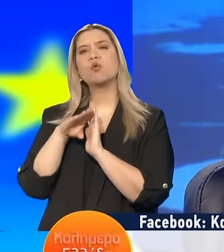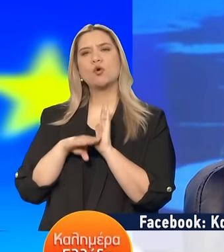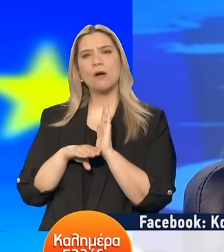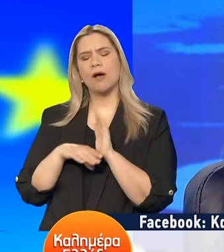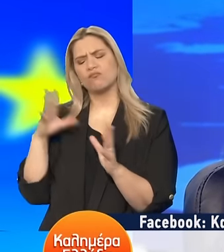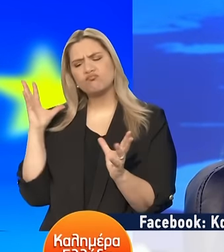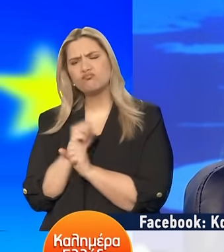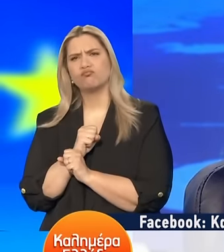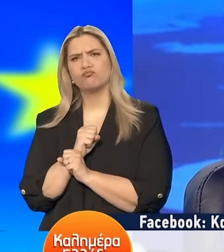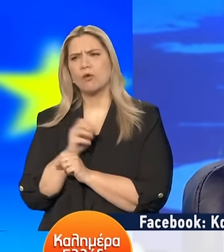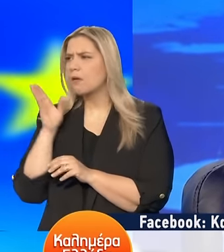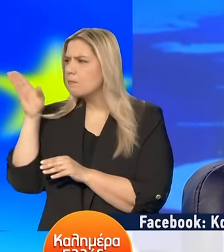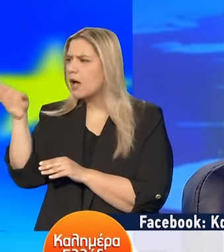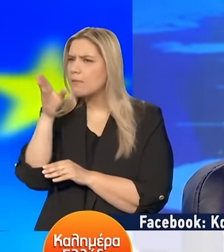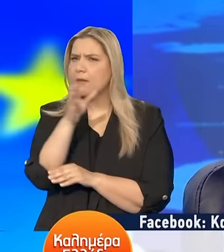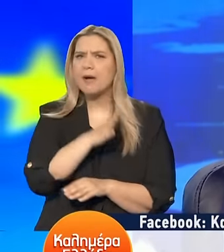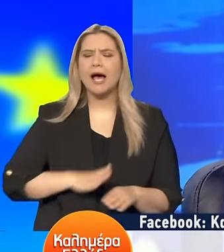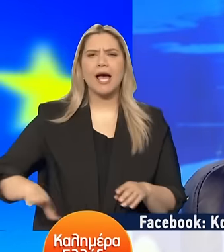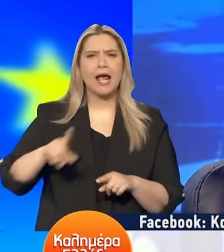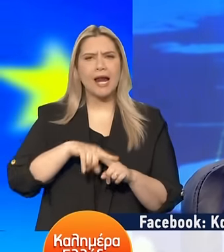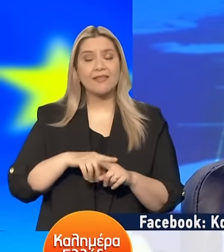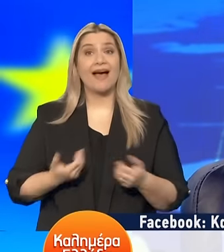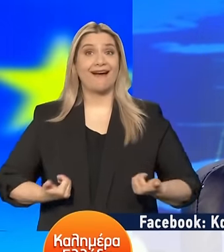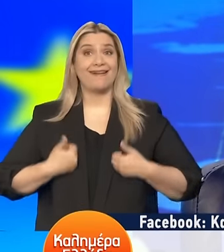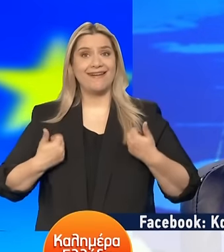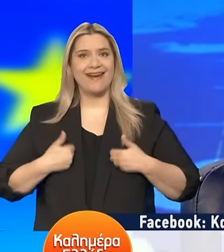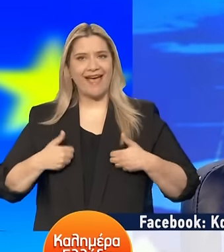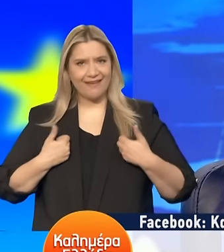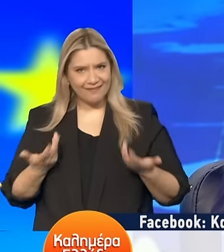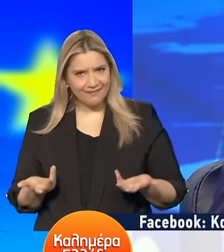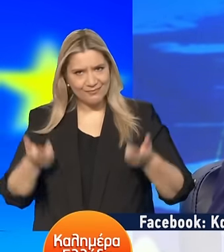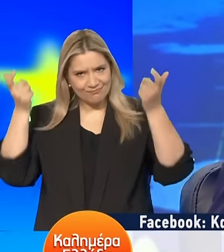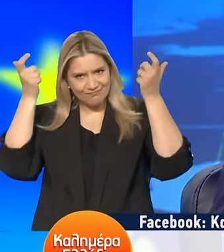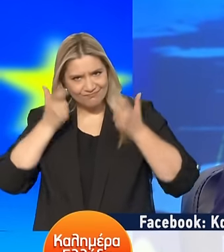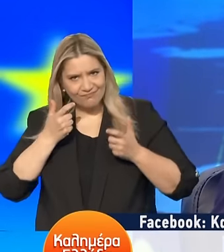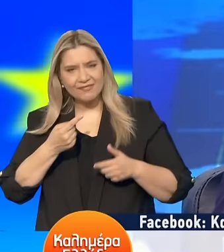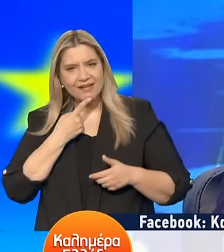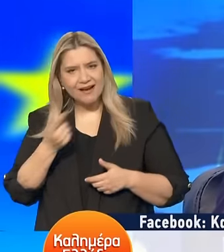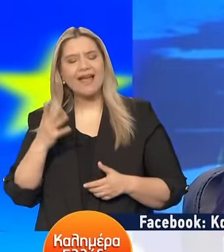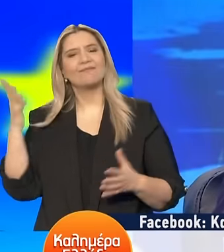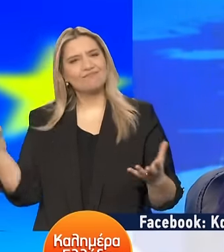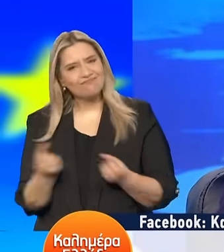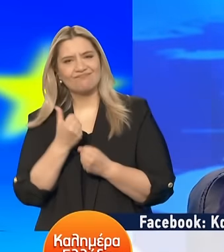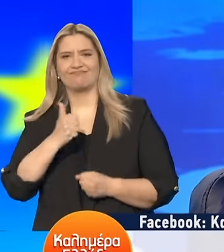Μου έχω δει νέα ζευγάρια Νέους συμπολίτες Να σας λένε ευχαριστώ πάρα πολύ Αποκτούμε το σπίτι μας Πληρώνοντας ουσιαστικά